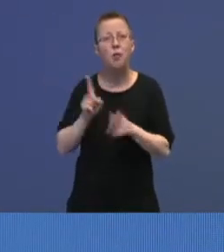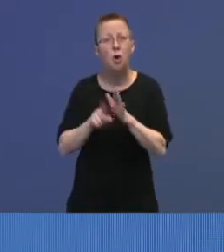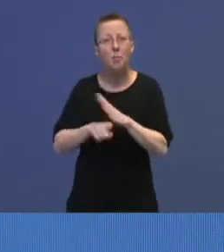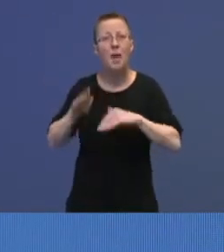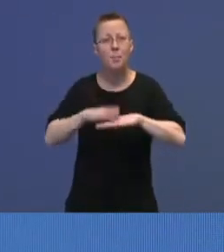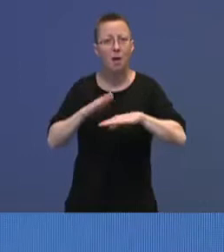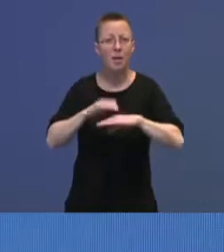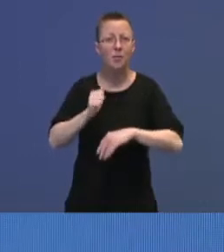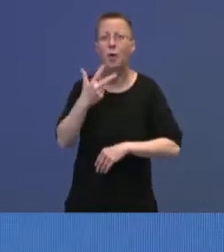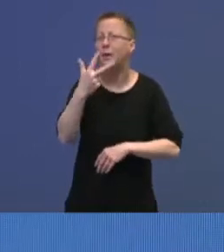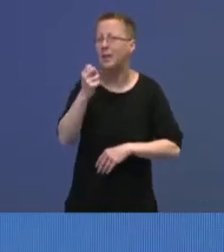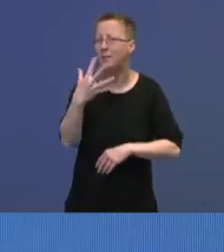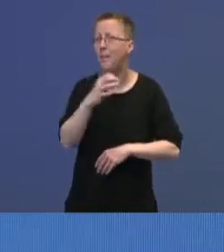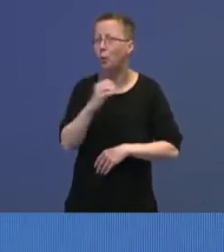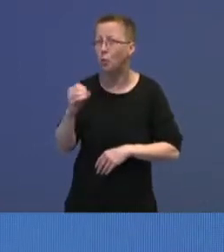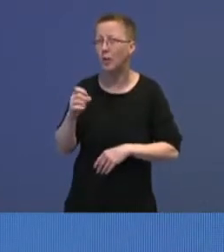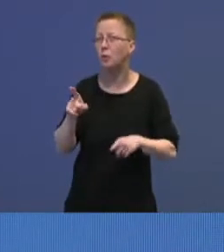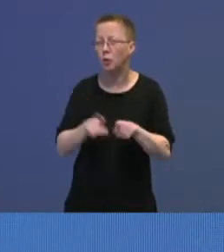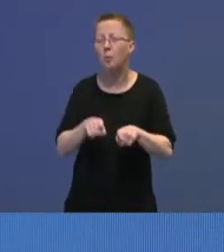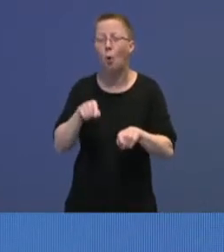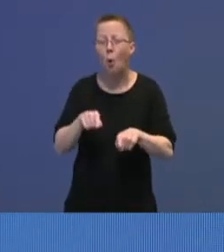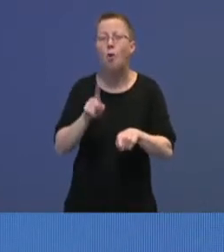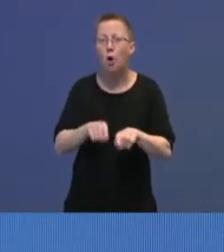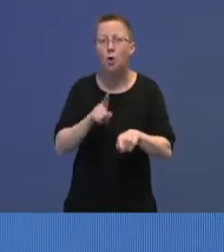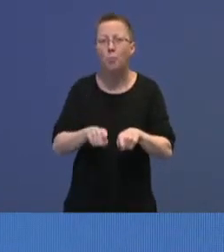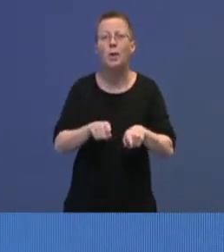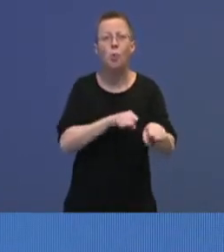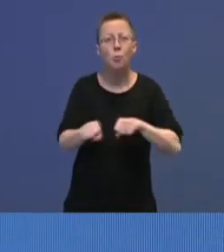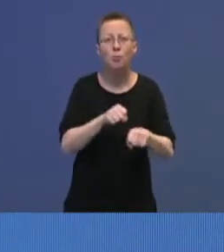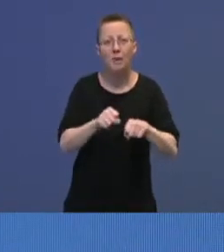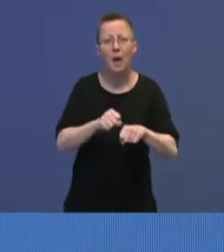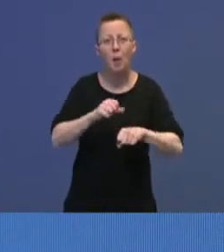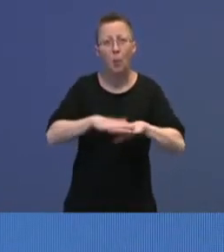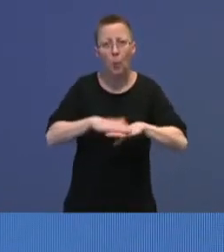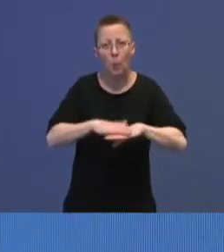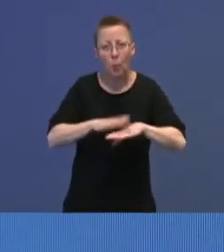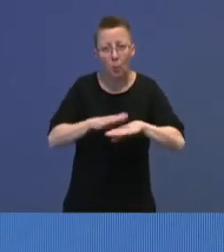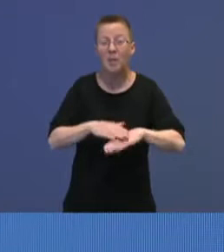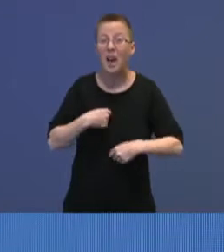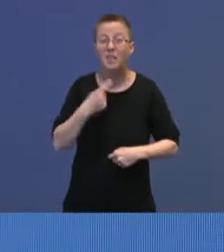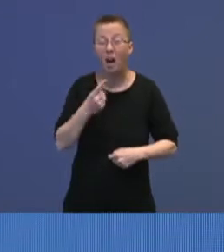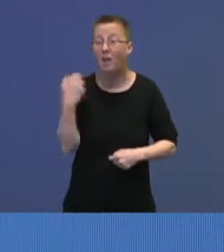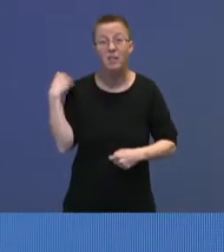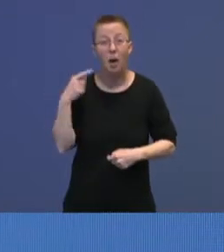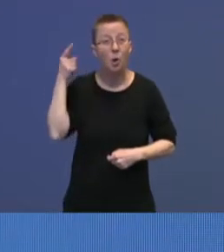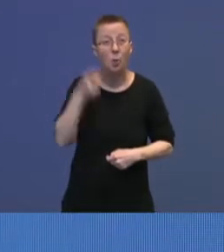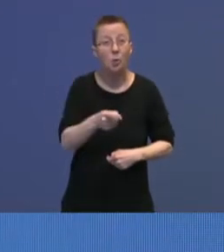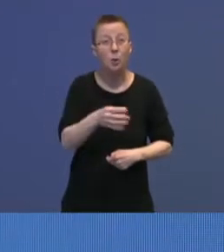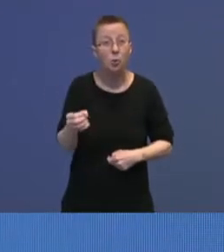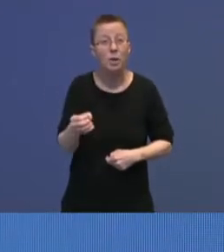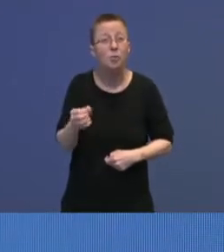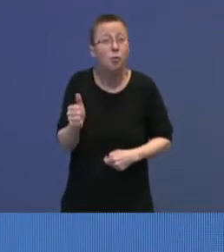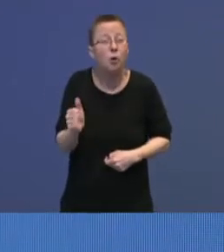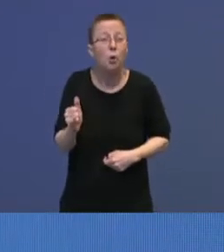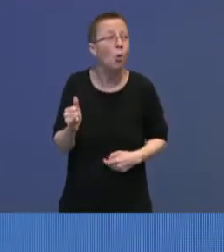som Arbeids- og inkluderingsministeren sier. Det er det kommunene nå jobber ut fra. Når jeg har sagt 100 000, så er jo det for å si at